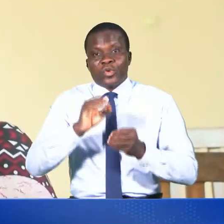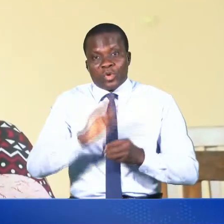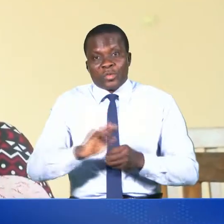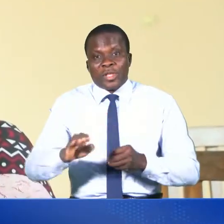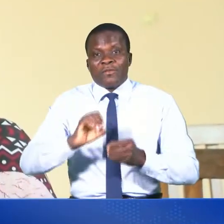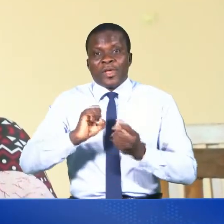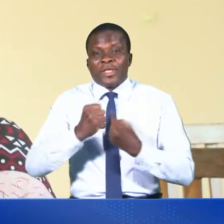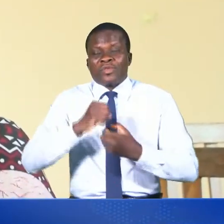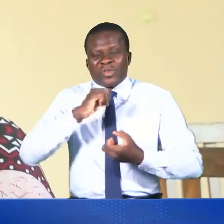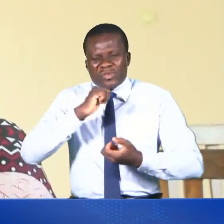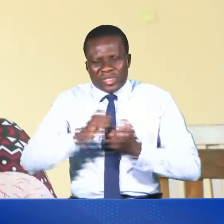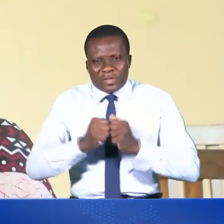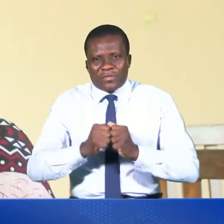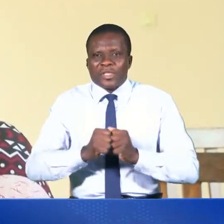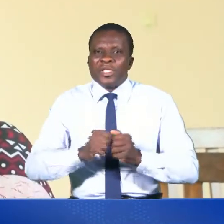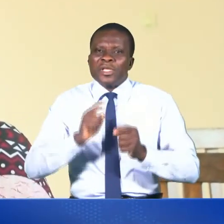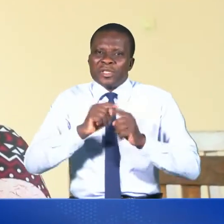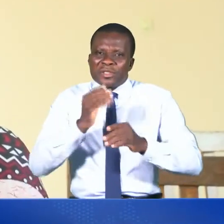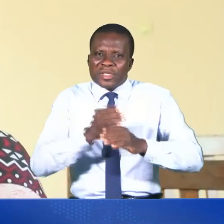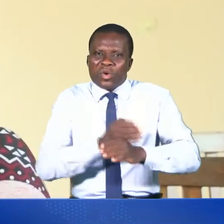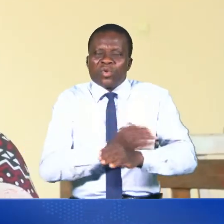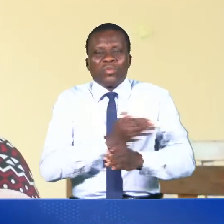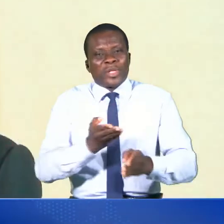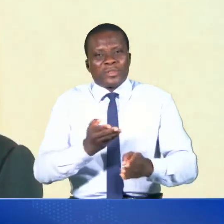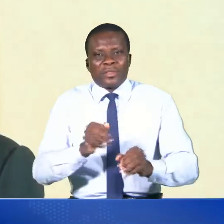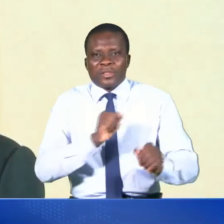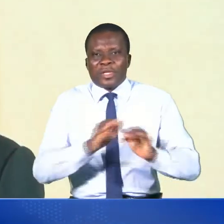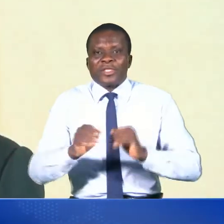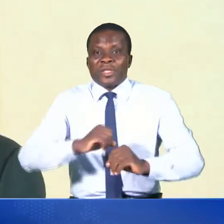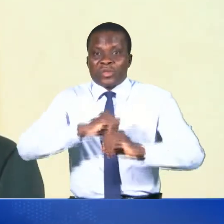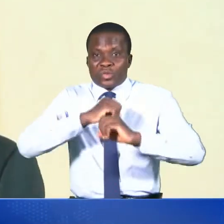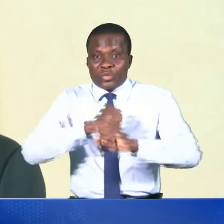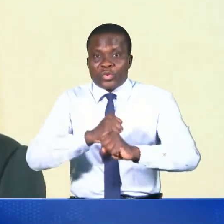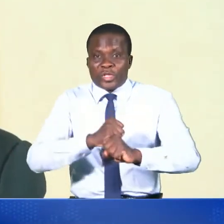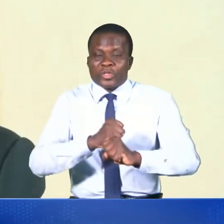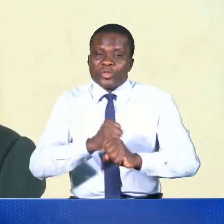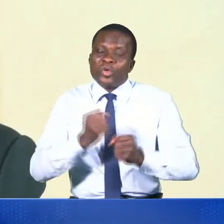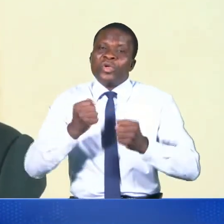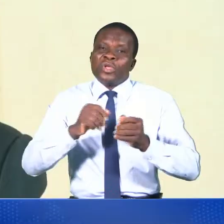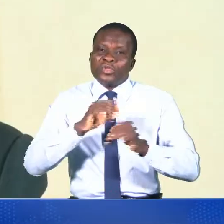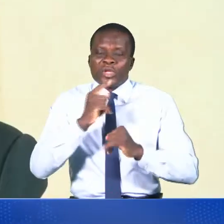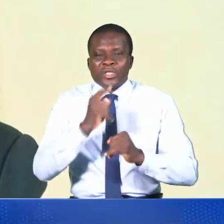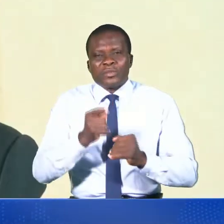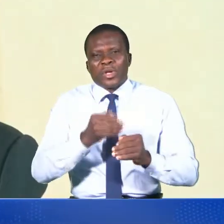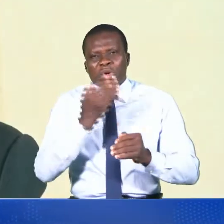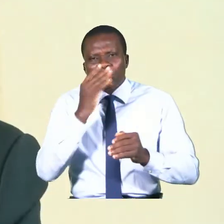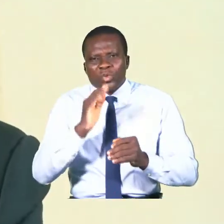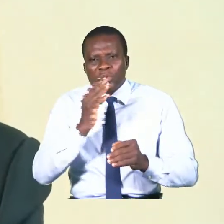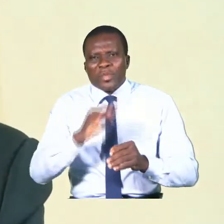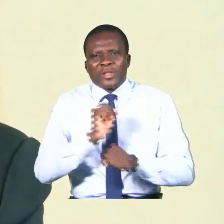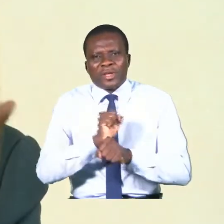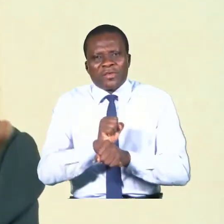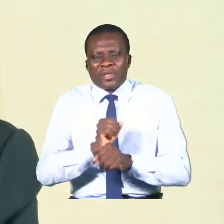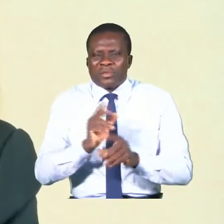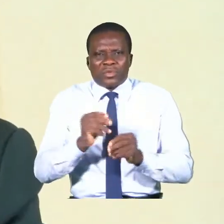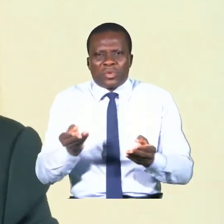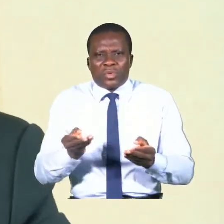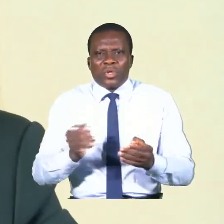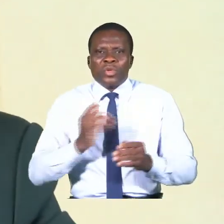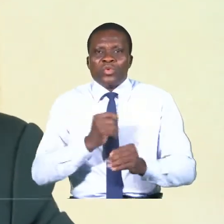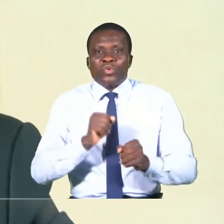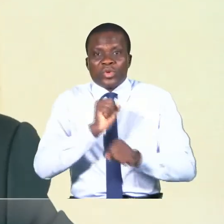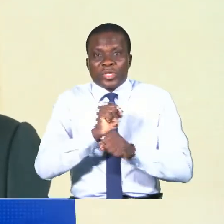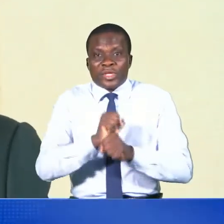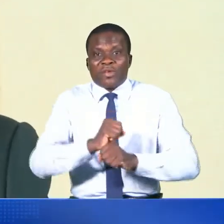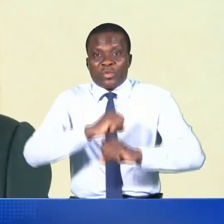situation difficile ne cesse de grimper. Les acteurs de protection seraient-ils en train de mal jouer leur rôle ? Nous, acteurs de protection de ces